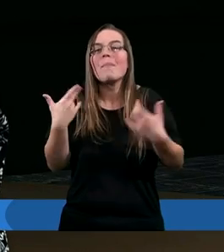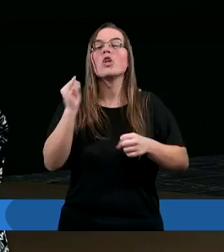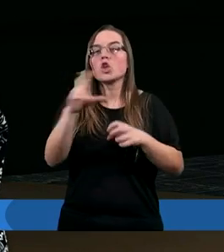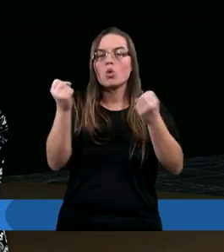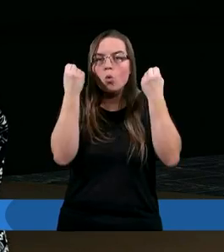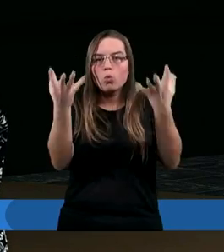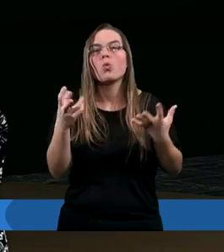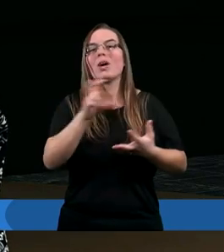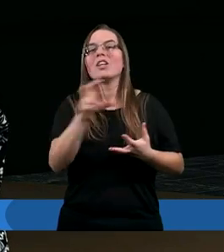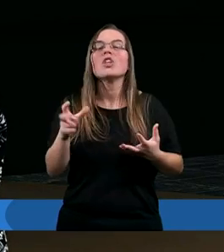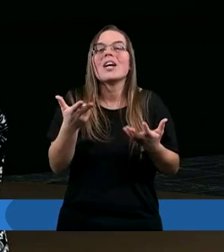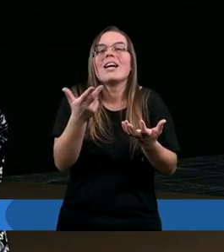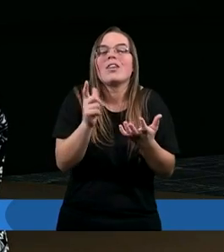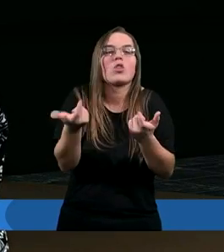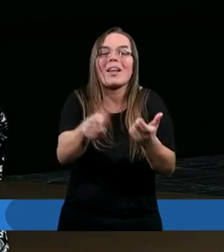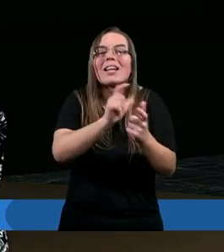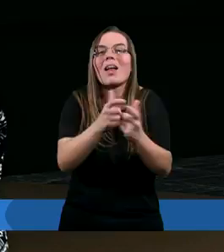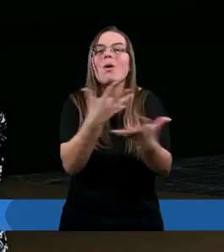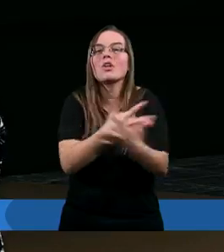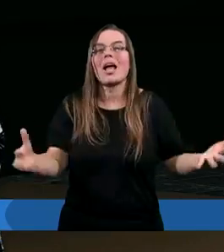to jest powszechne na całej ziemi.